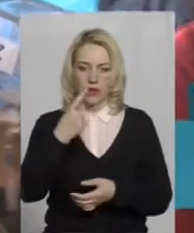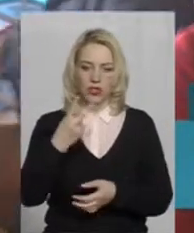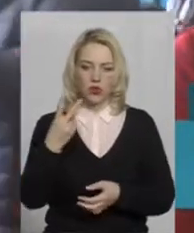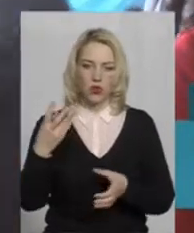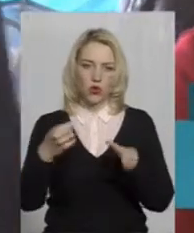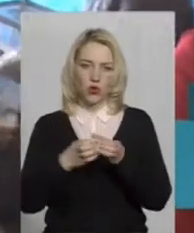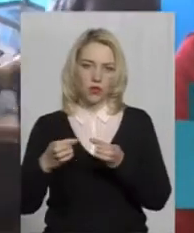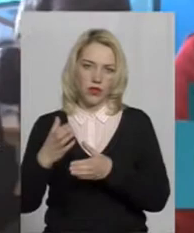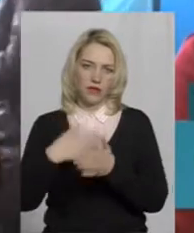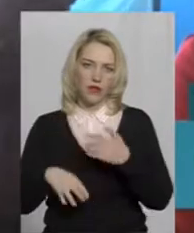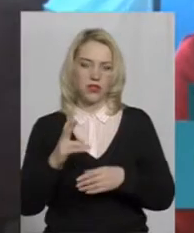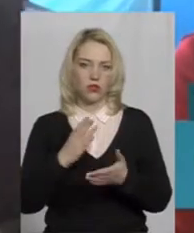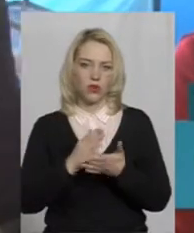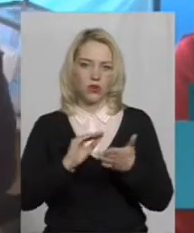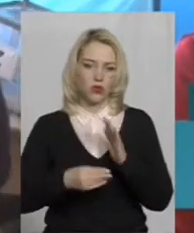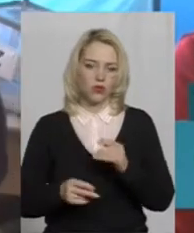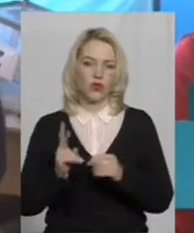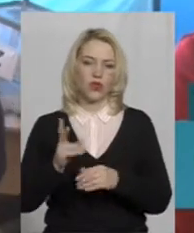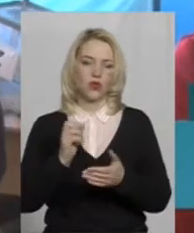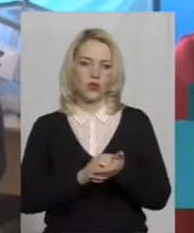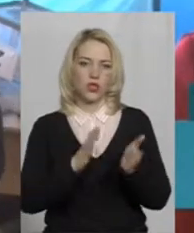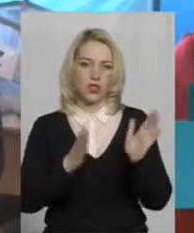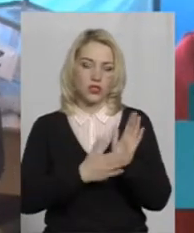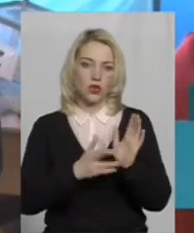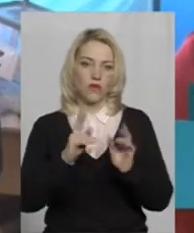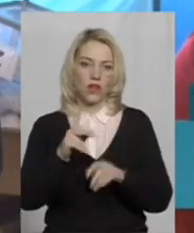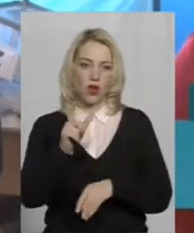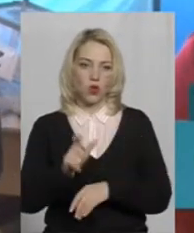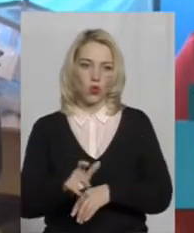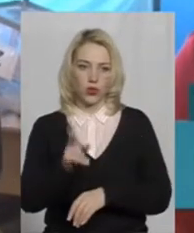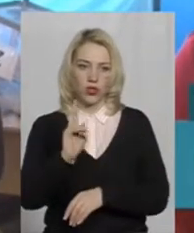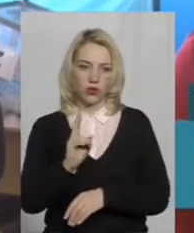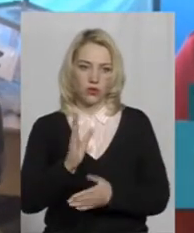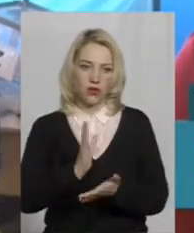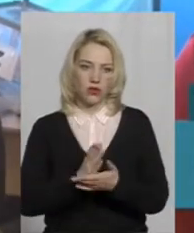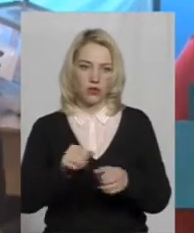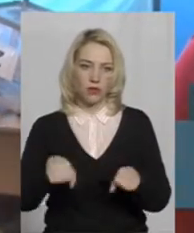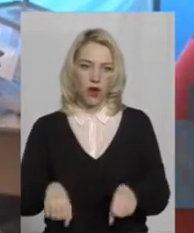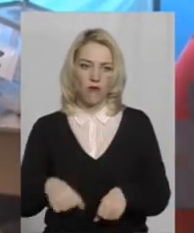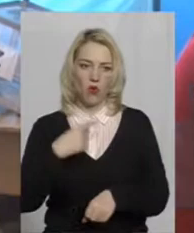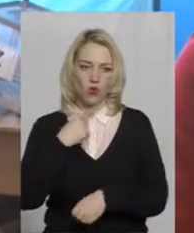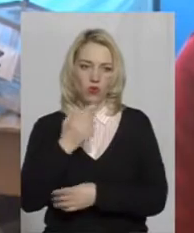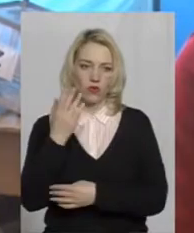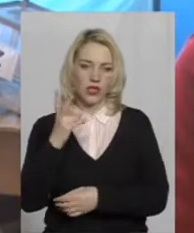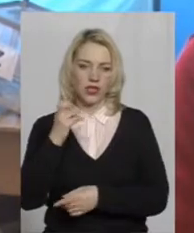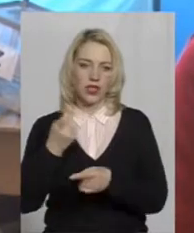інвалідності, які мають довідки, які в нас зареєстровані, як люди, які мають право голосувати